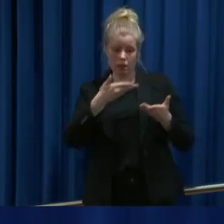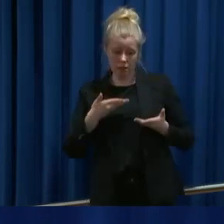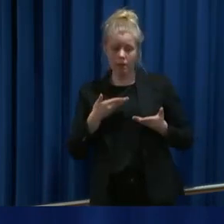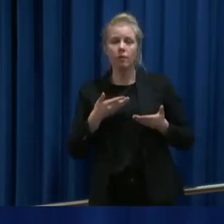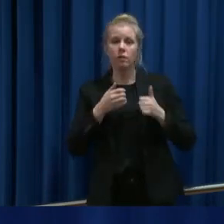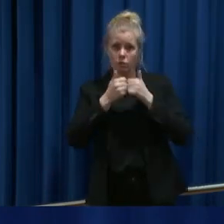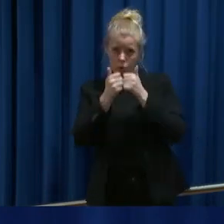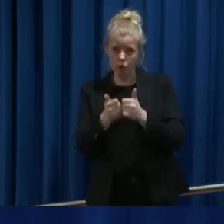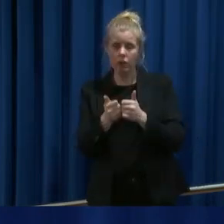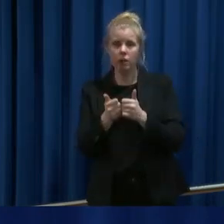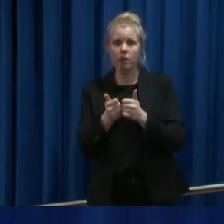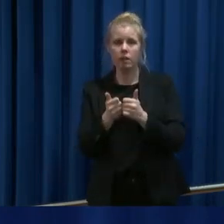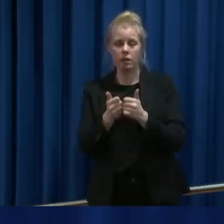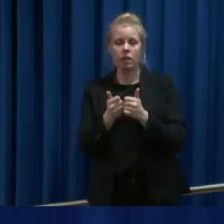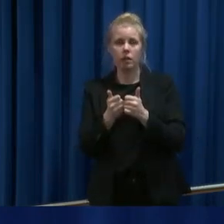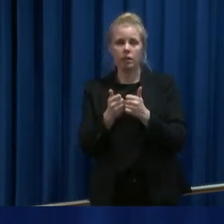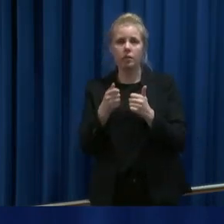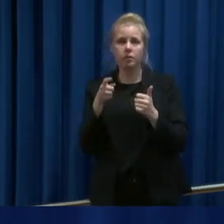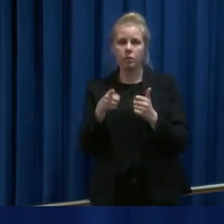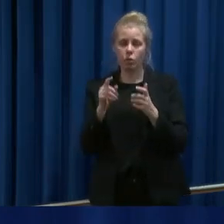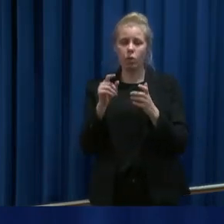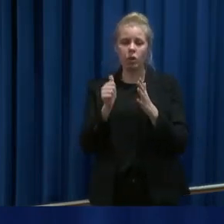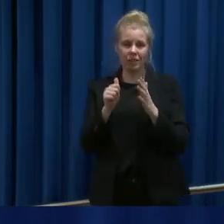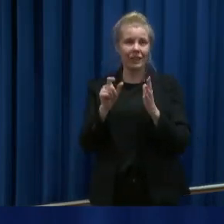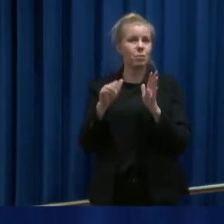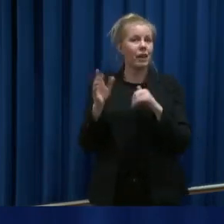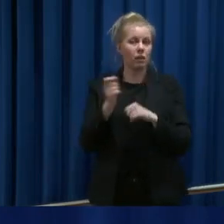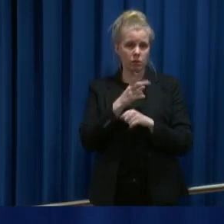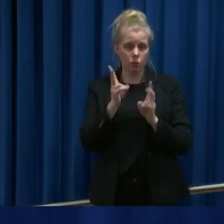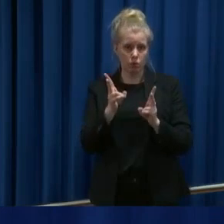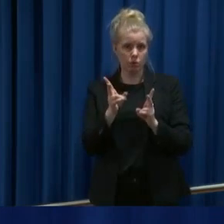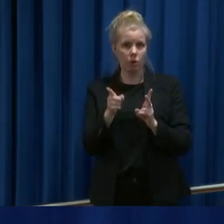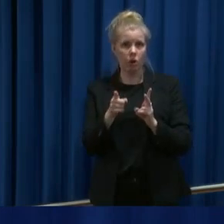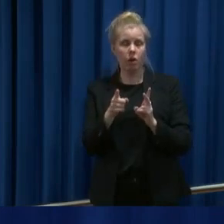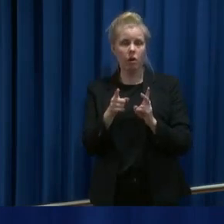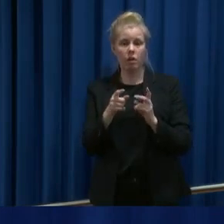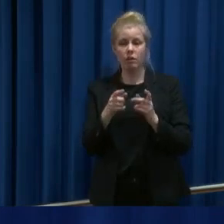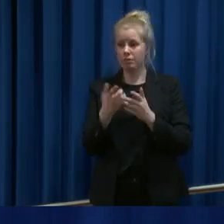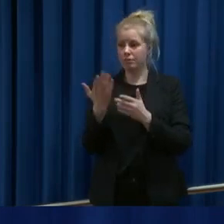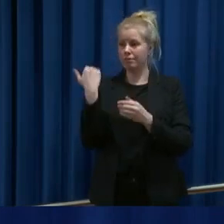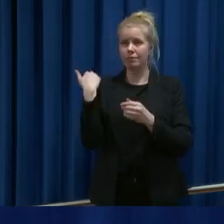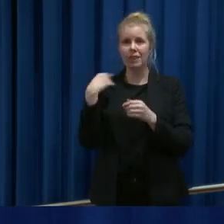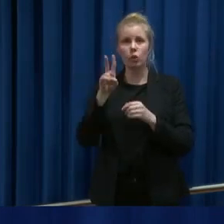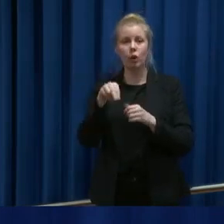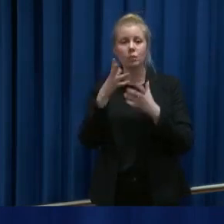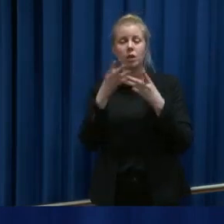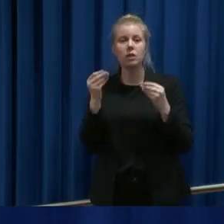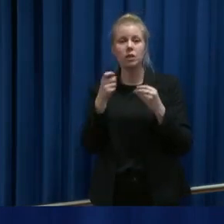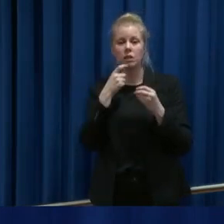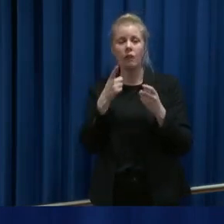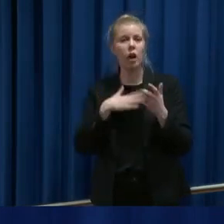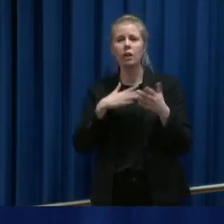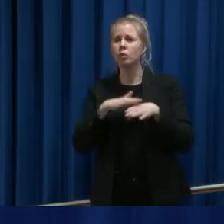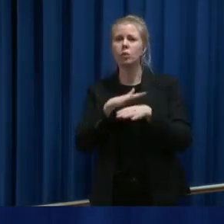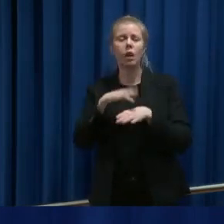gjort det så har vært litt raskere enn det kanskje helserådene har vært, blant annet den 12. mars, hvor vi ikke alltid har full oversikt over